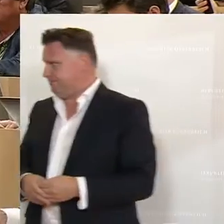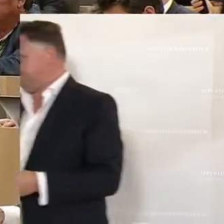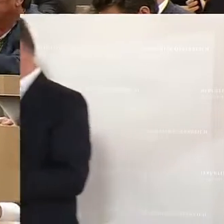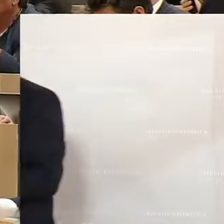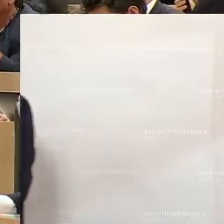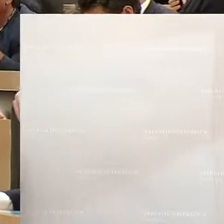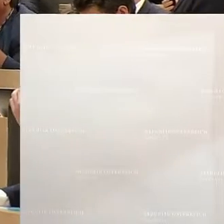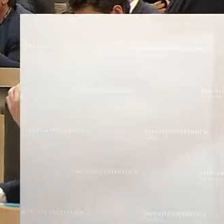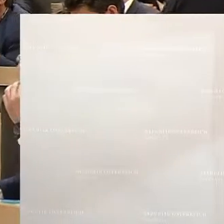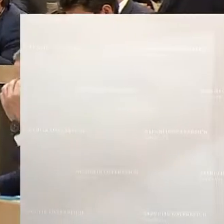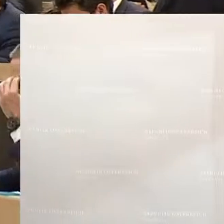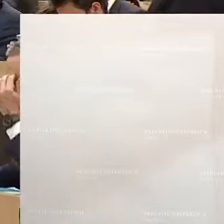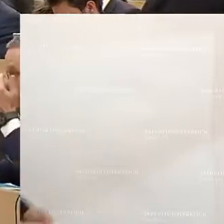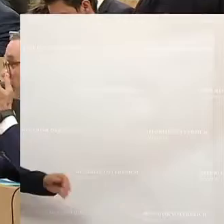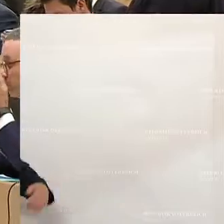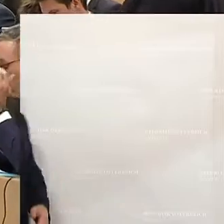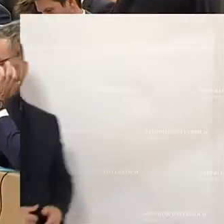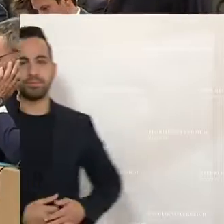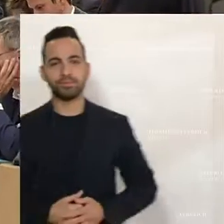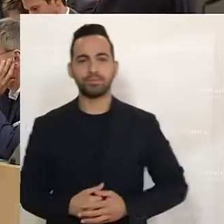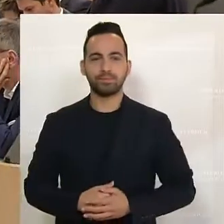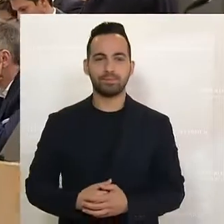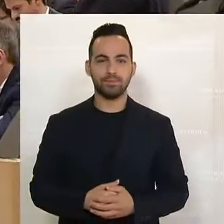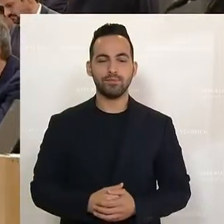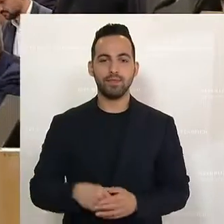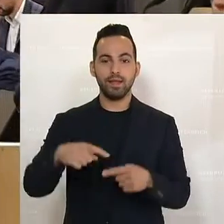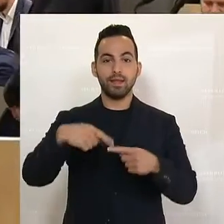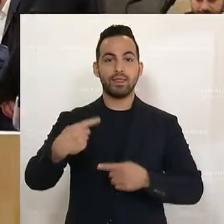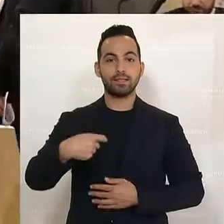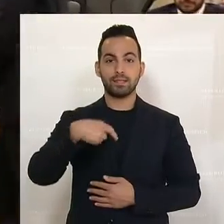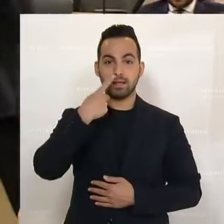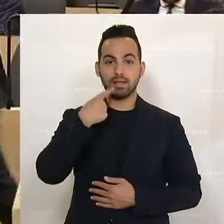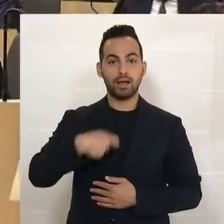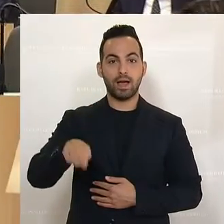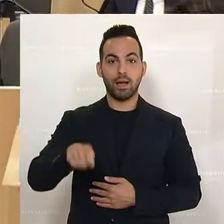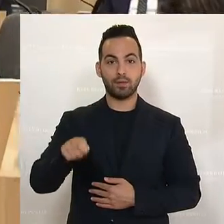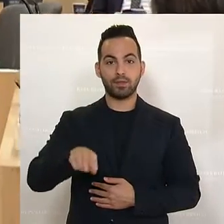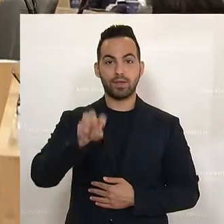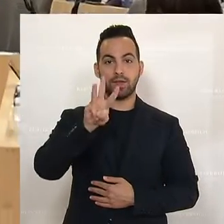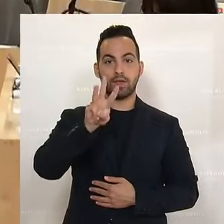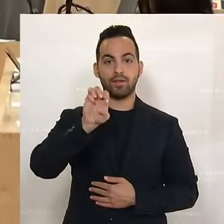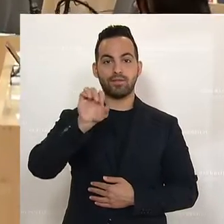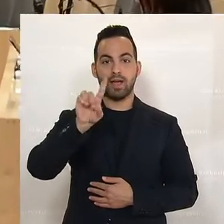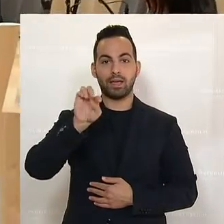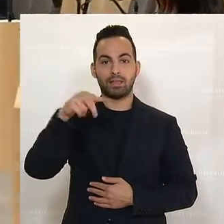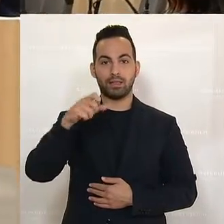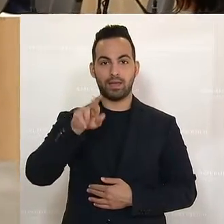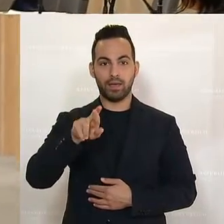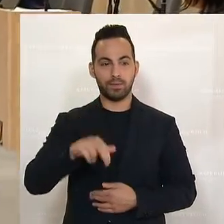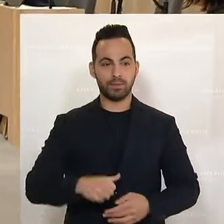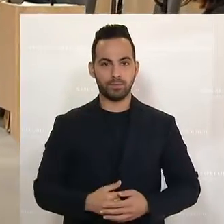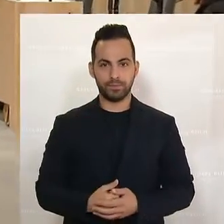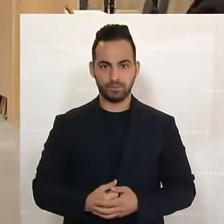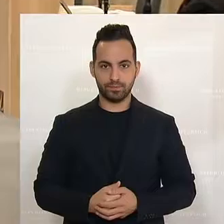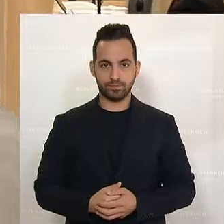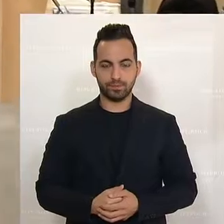Dieser politische Stil, in den vergangenen Monaten ans Licht gekommen ist, sei abstoßend und es sei kein Einzelfall, sondern habe in der ÖVP-System, so Katharina